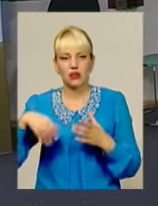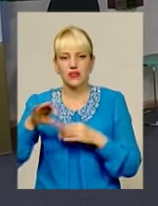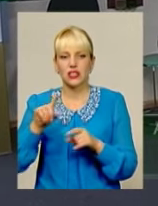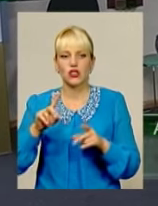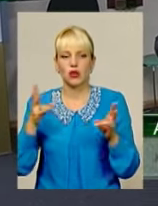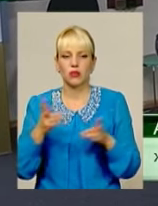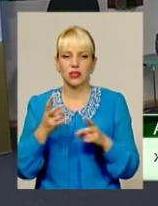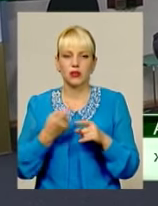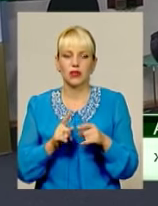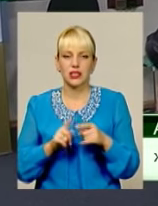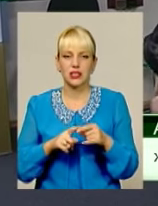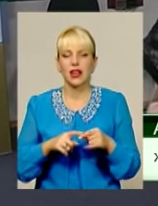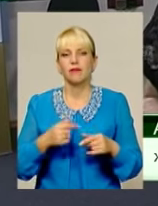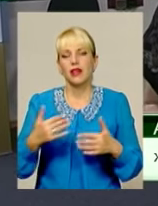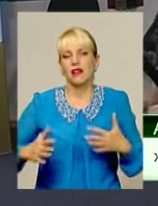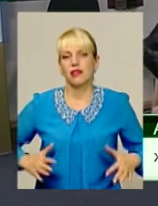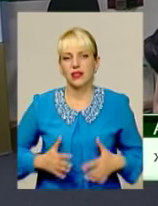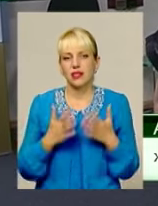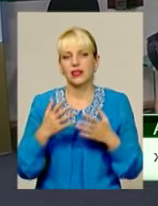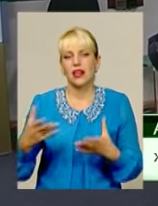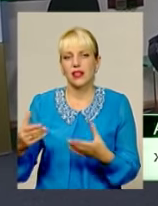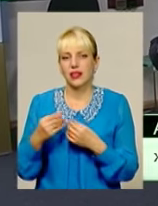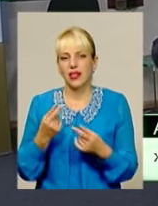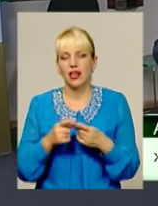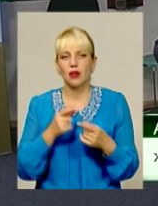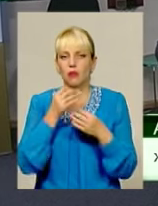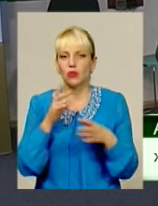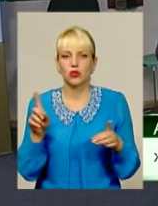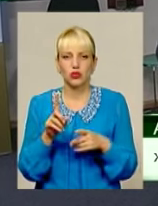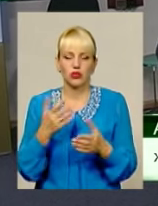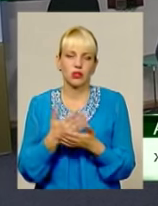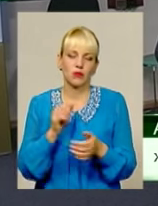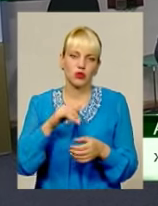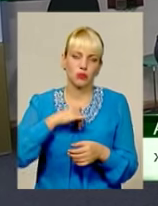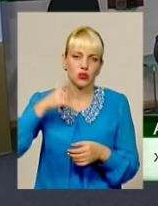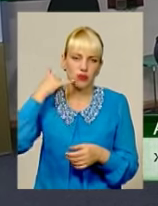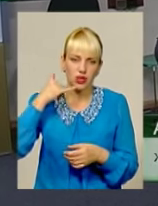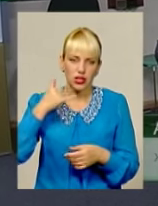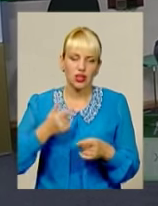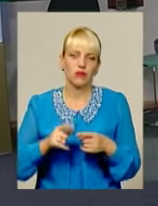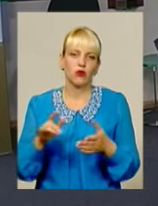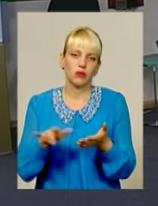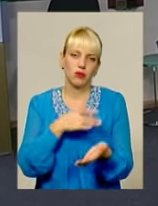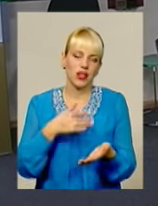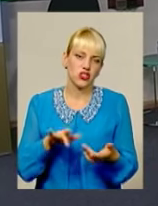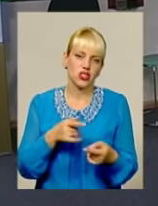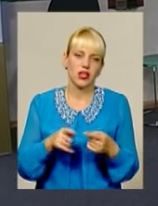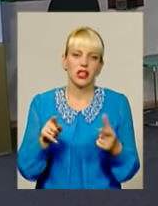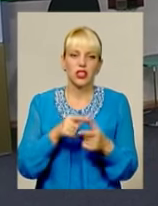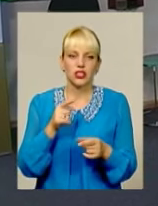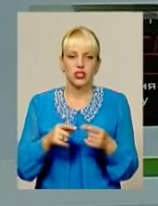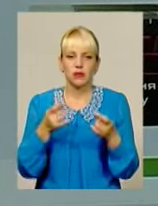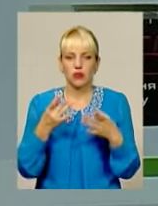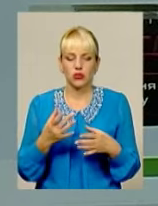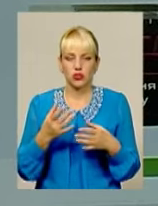що потрібно – ідея, натхнення та будь-який пристрій для відеозйомки. Це може бути фотоапарат, планшет, екшн-камера чи звичайний мобільний